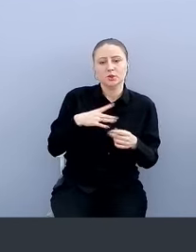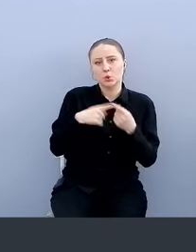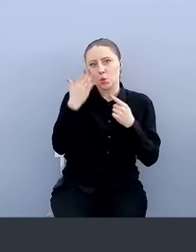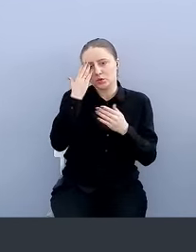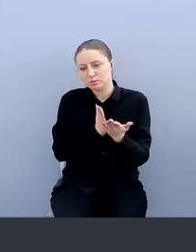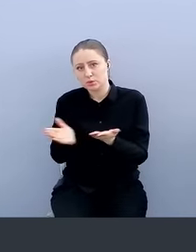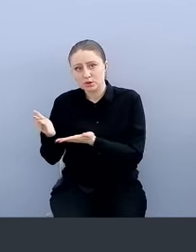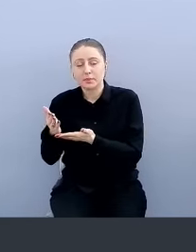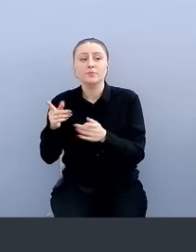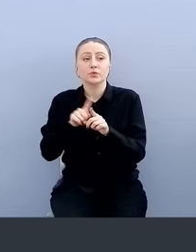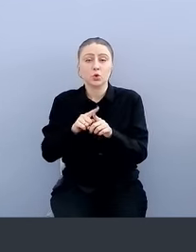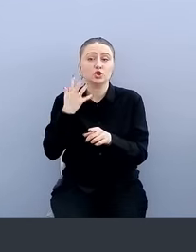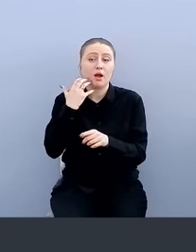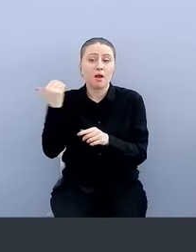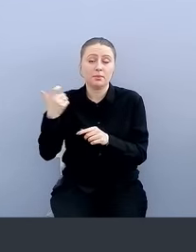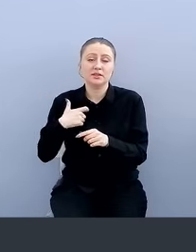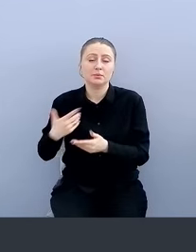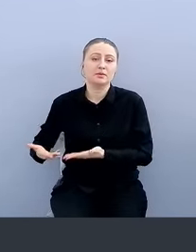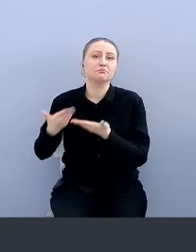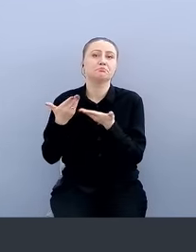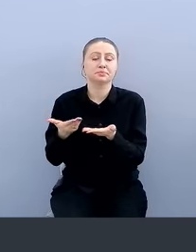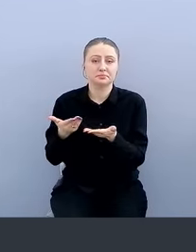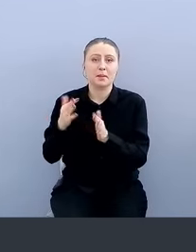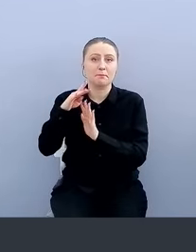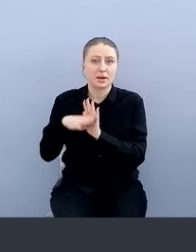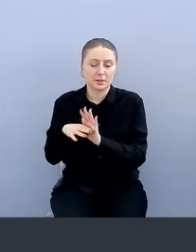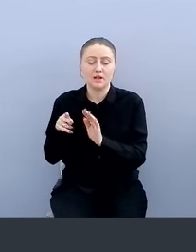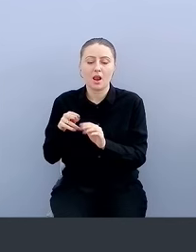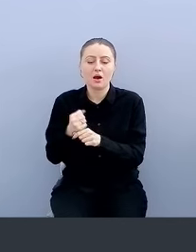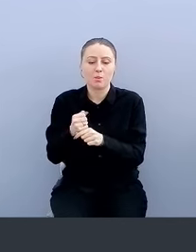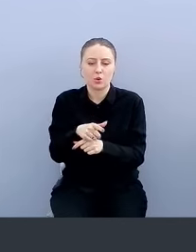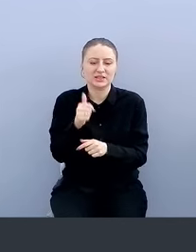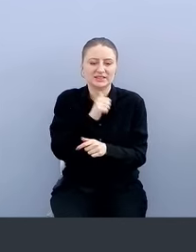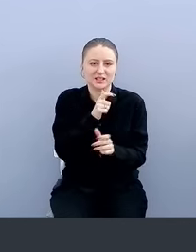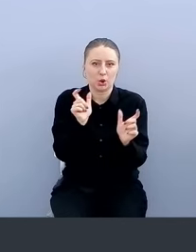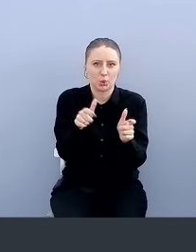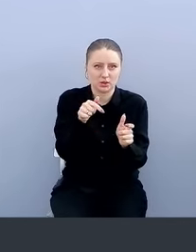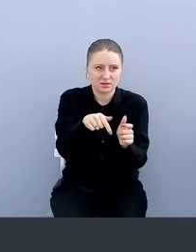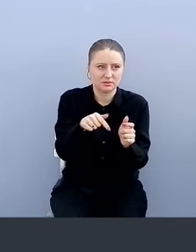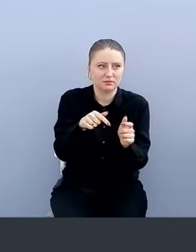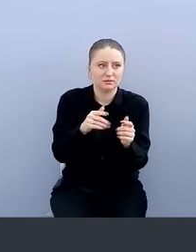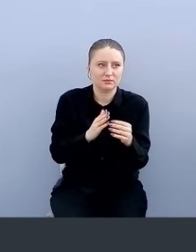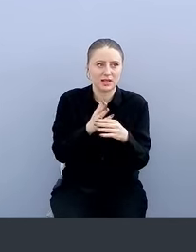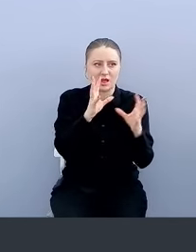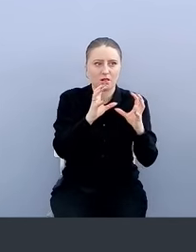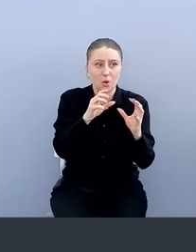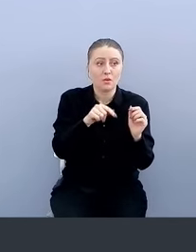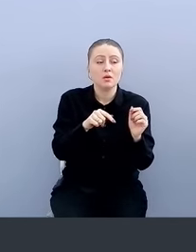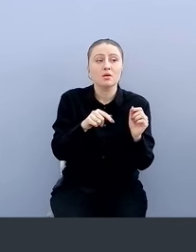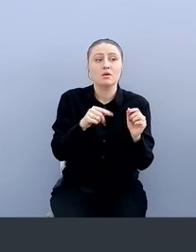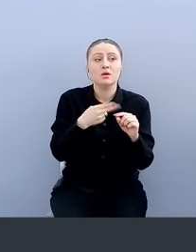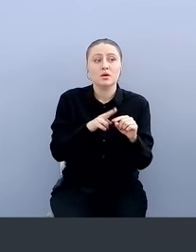Тоже не так давно Apple представила как бы опиху для работы с Security and Cloud. По факту это просто статья на